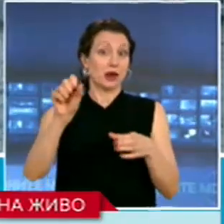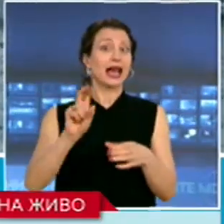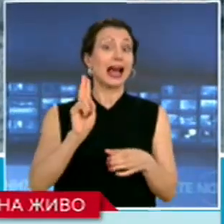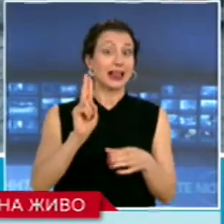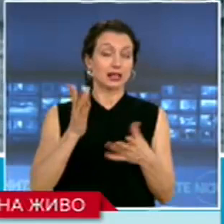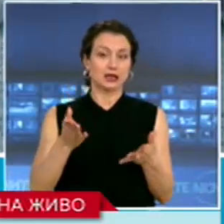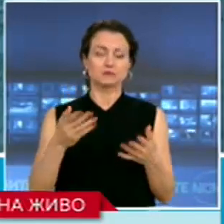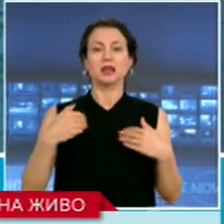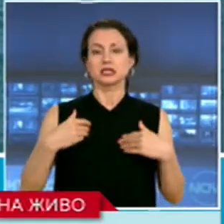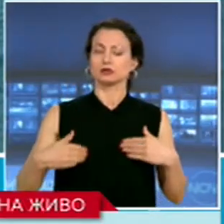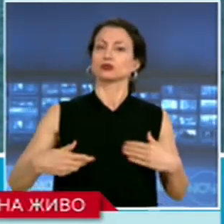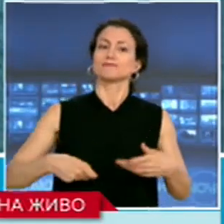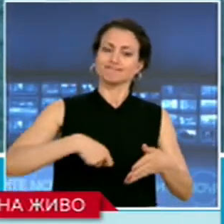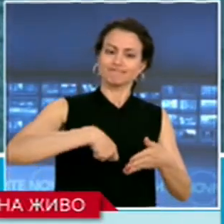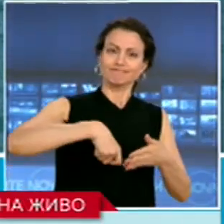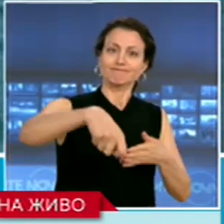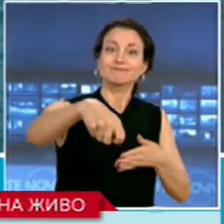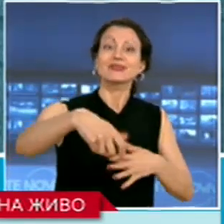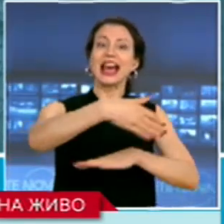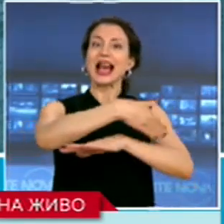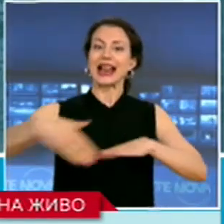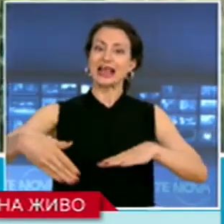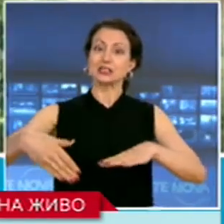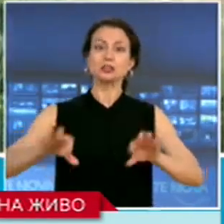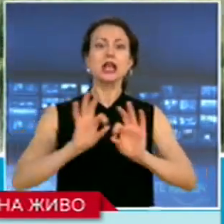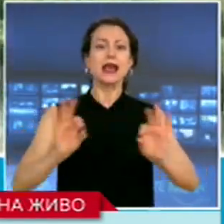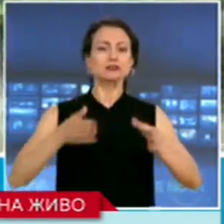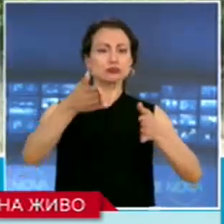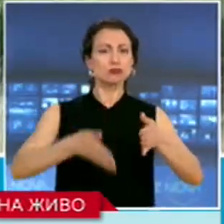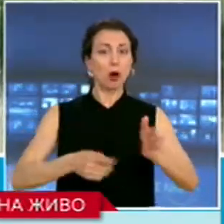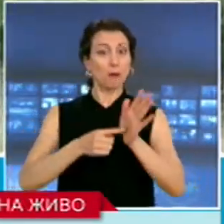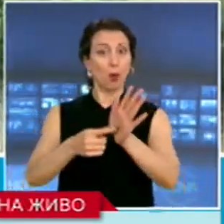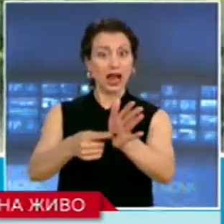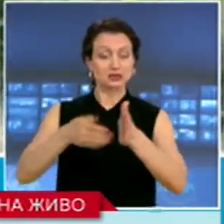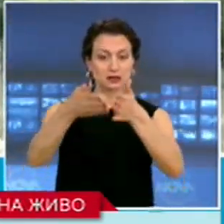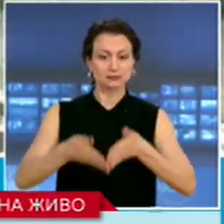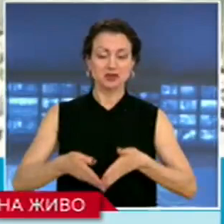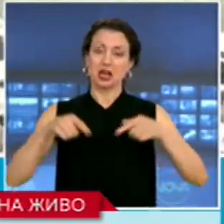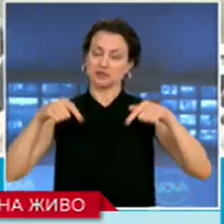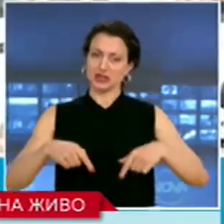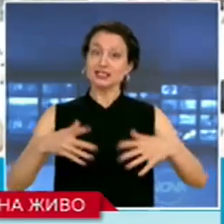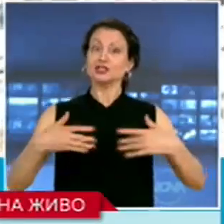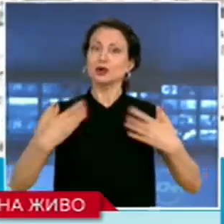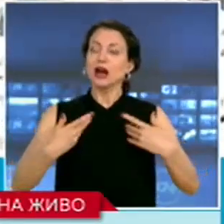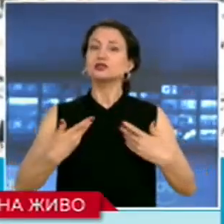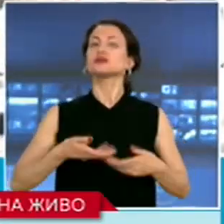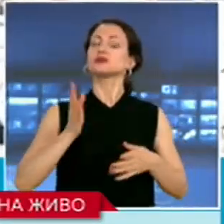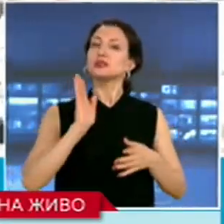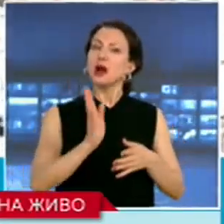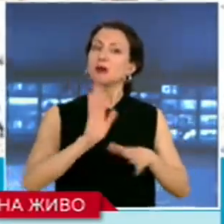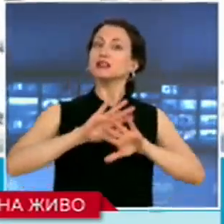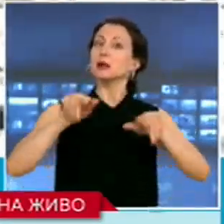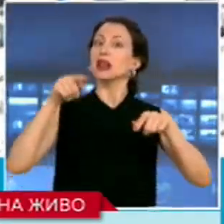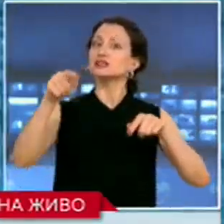на спорният частен имот, днес малко след 13 часа желащите да посетят плажната ивица бяха допуснати до нея. Подробностите